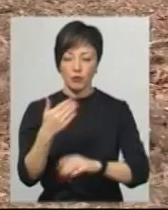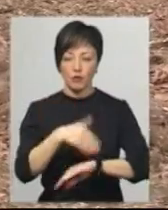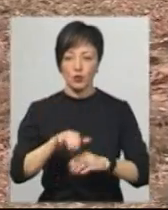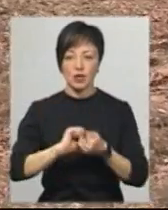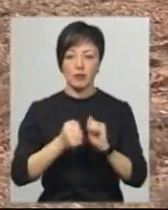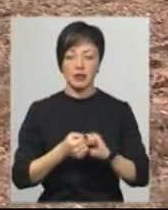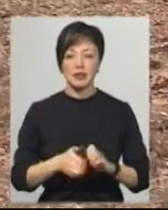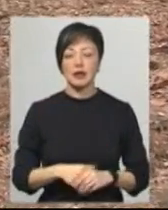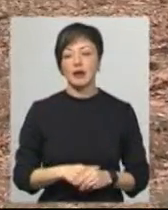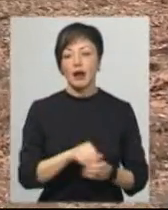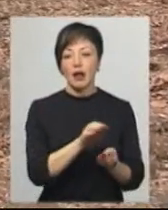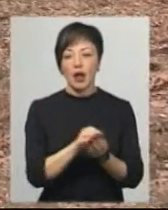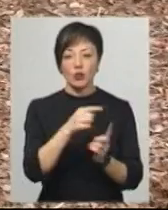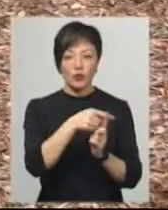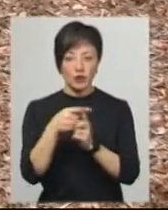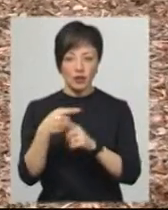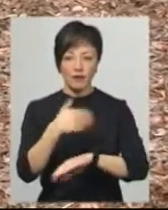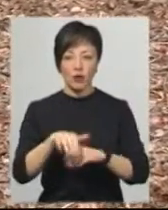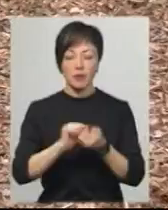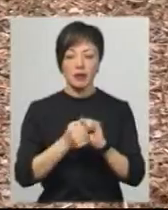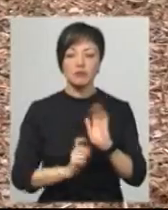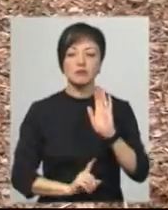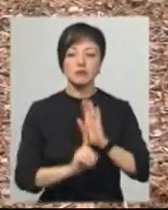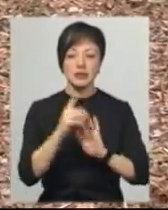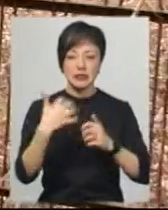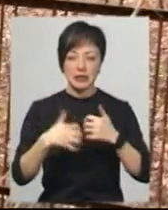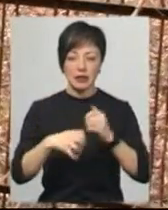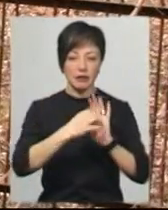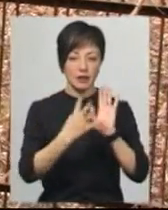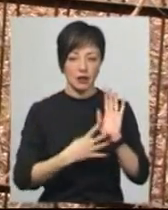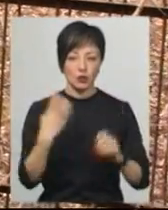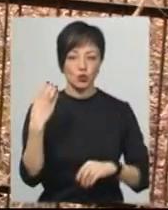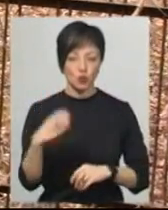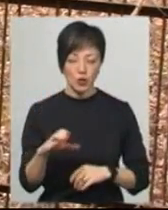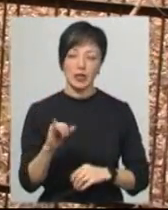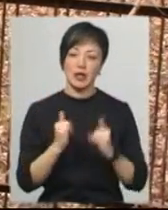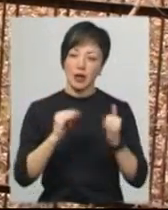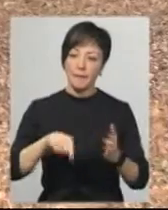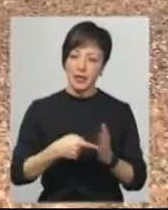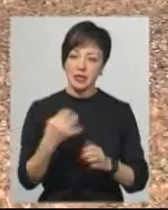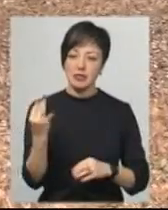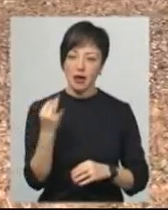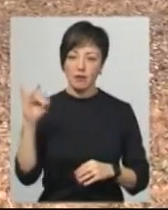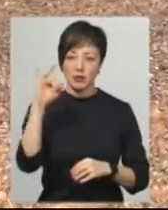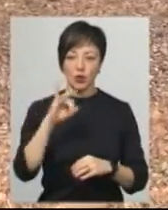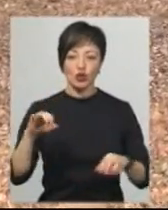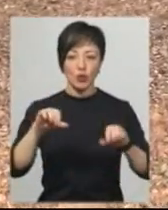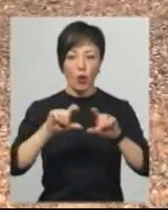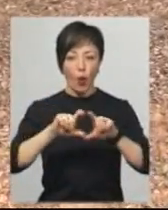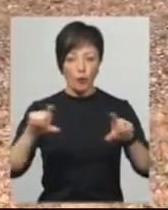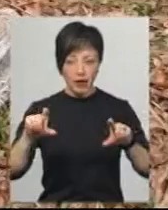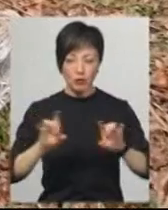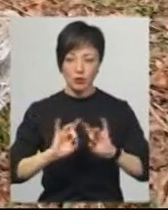вулиці Кам'янецькій. Кладовище на вулиці Кам'янецькій бере свій початок з середини 19-го століття і для міста є цікавим історичним об'єктом,